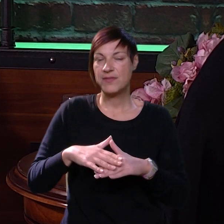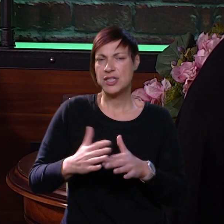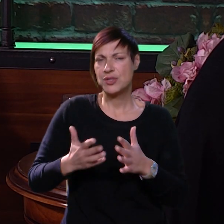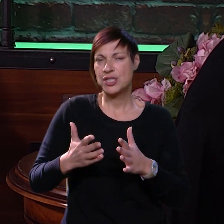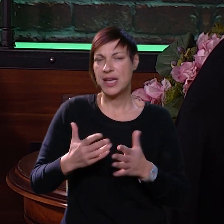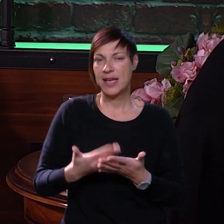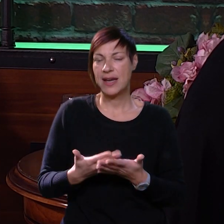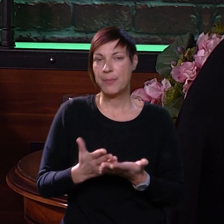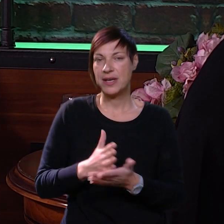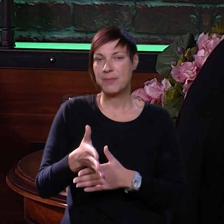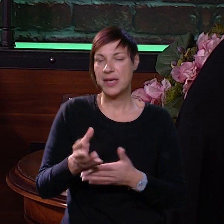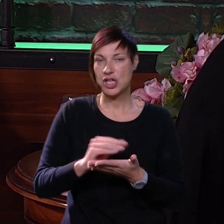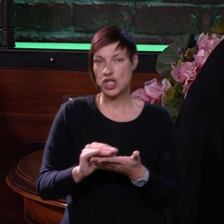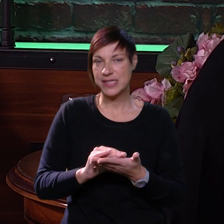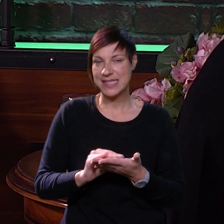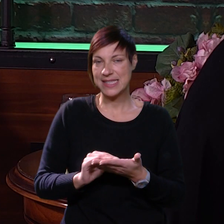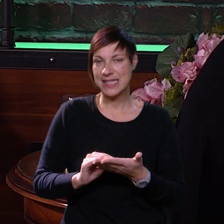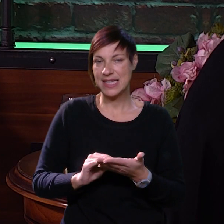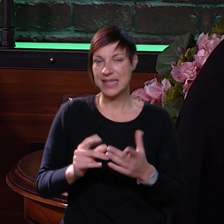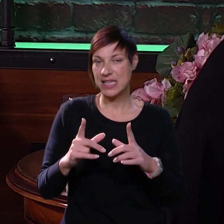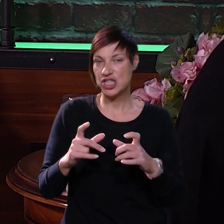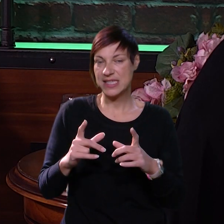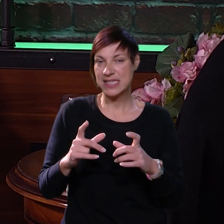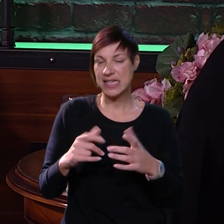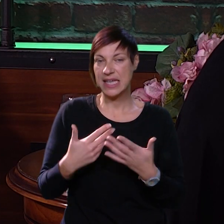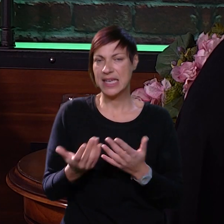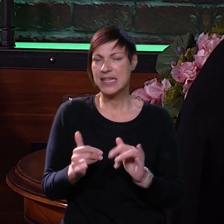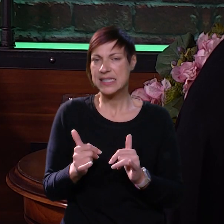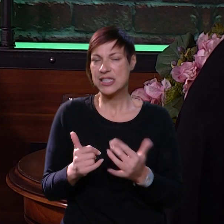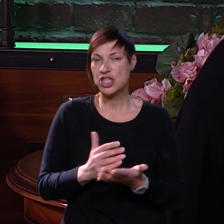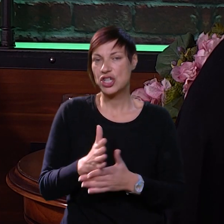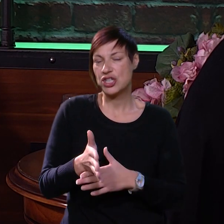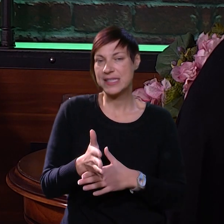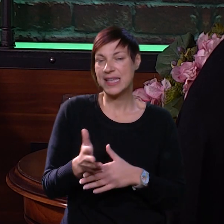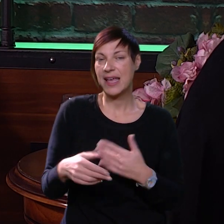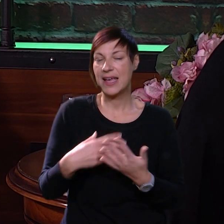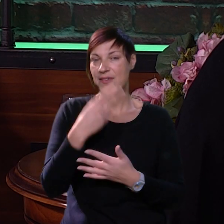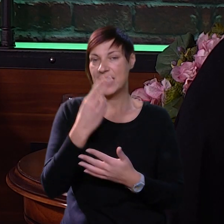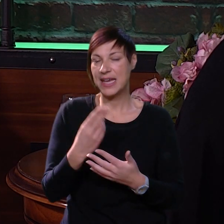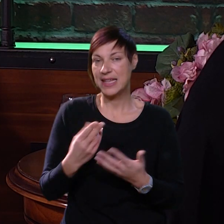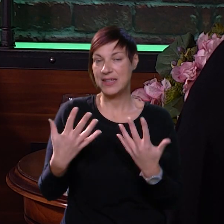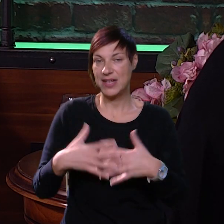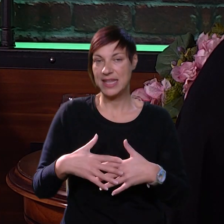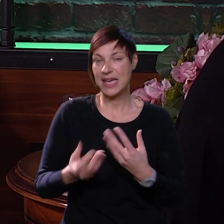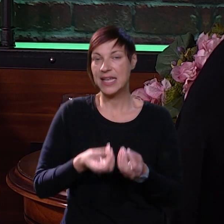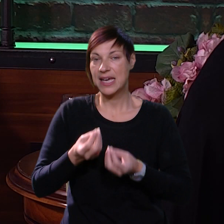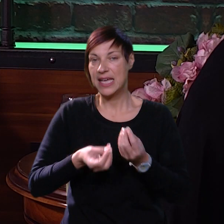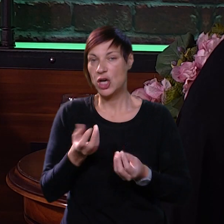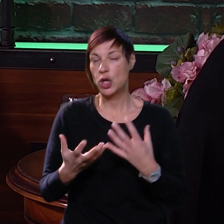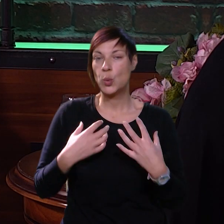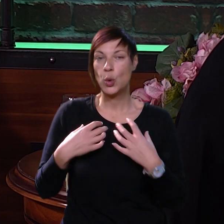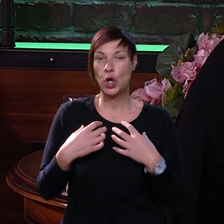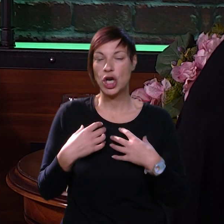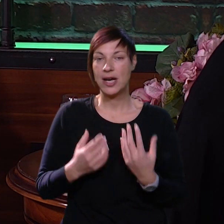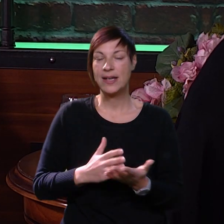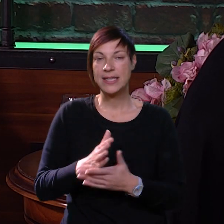više ću ići na neke, na primjer, kroz crtež, kroz neke slike ili slično, dakle, kroz neke kreativne tehnike ili kroz igru